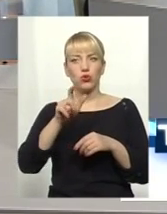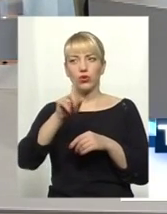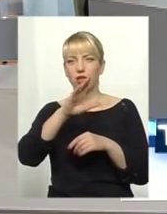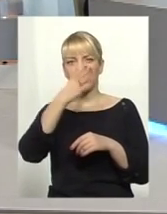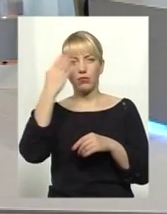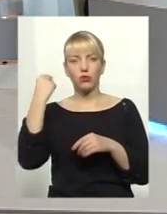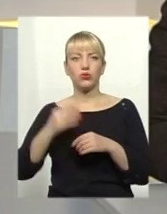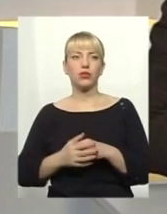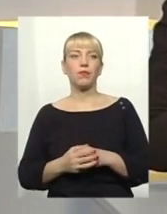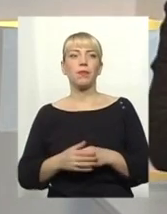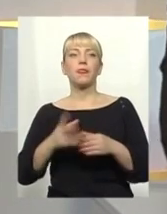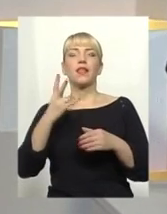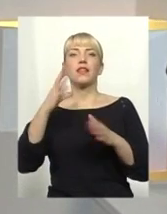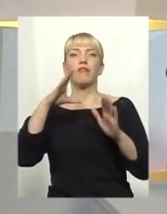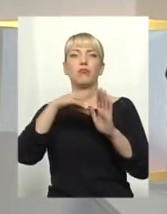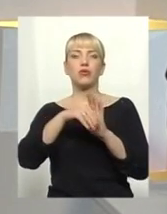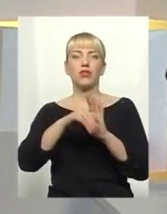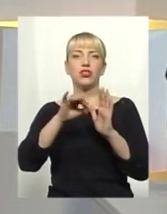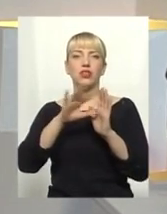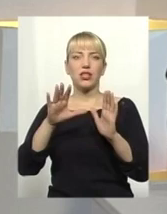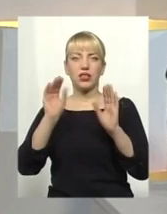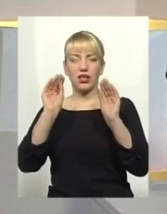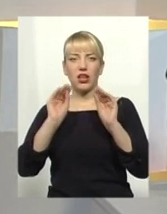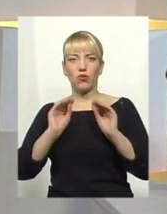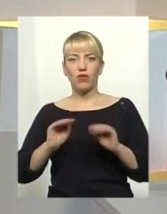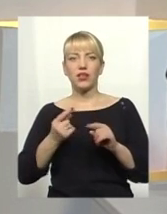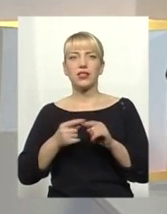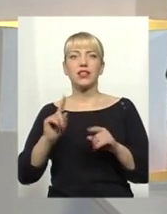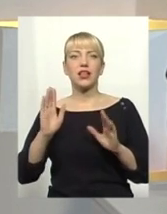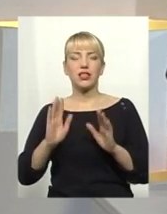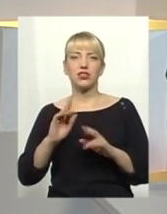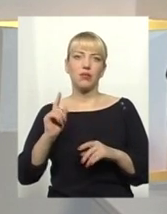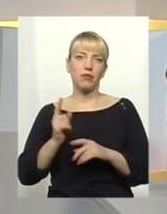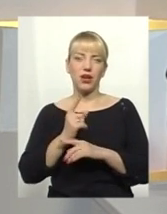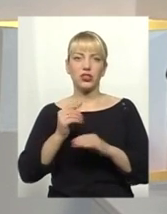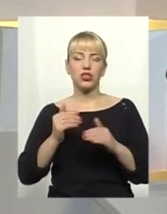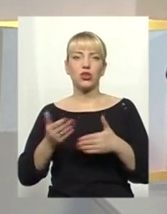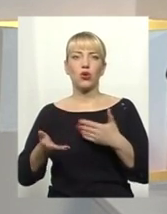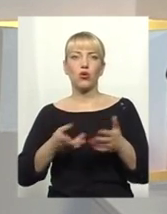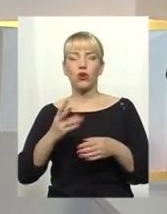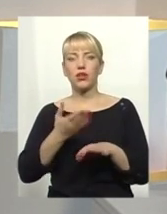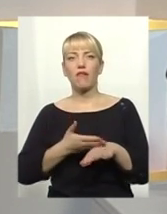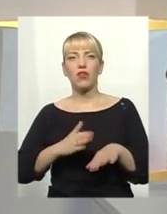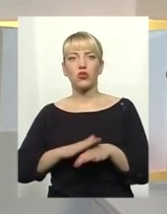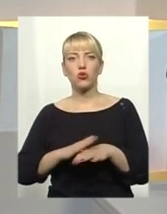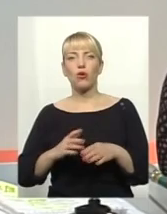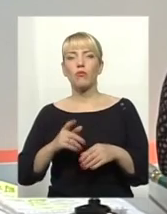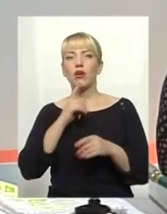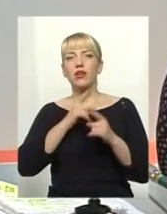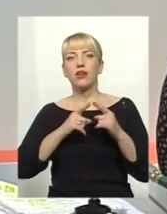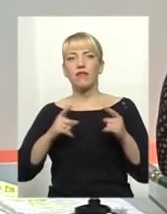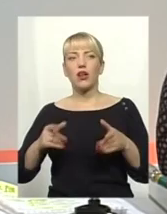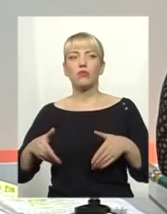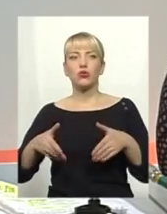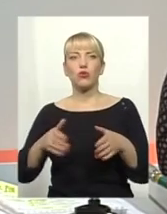Олексій, будь ласка. Запровадження електронного декларування – це лише перший крок на дуже важкому і тривалому шляху боротьби